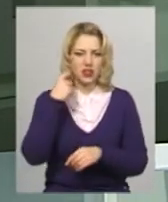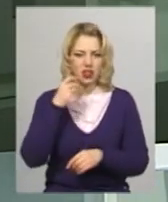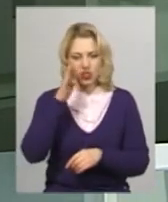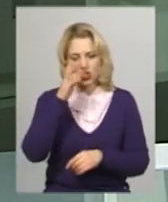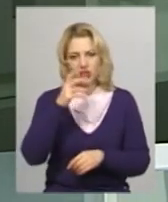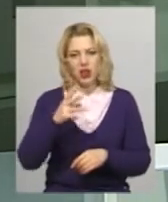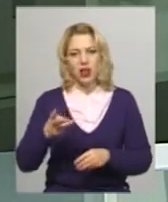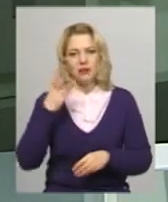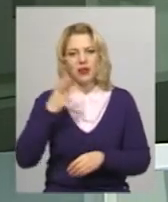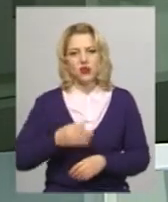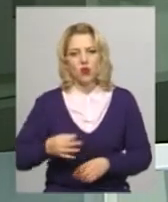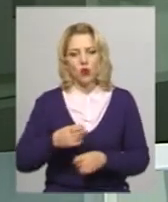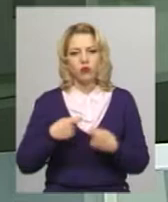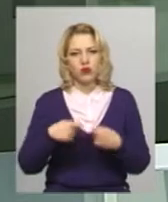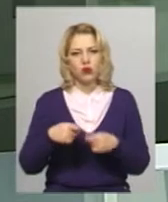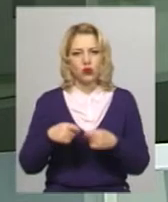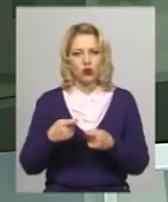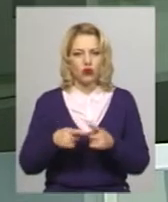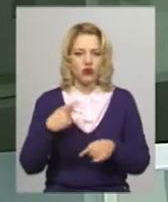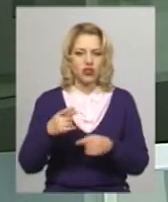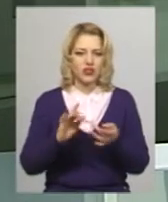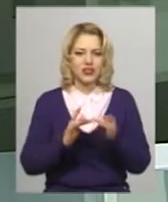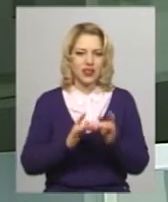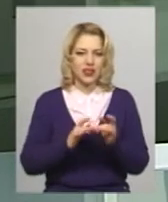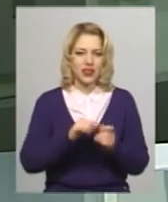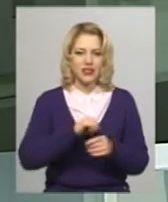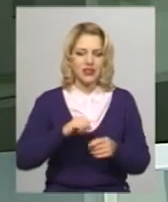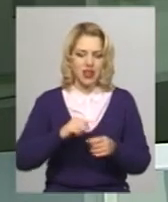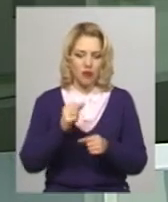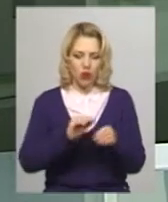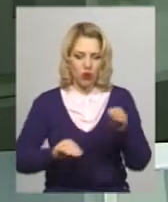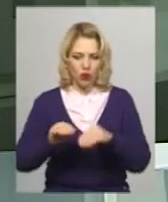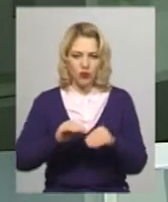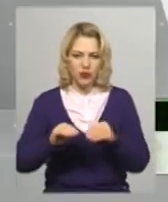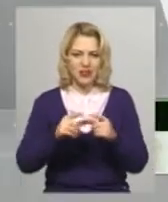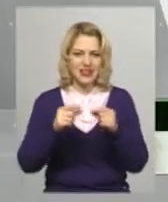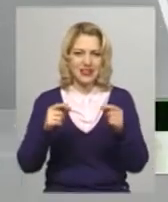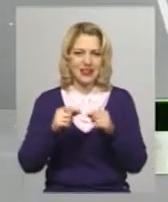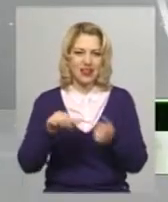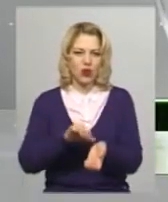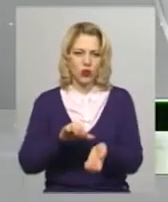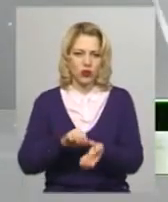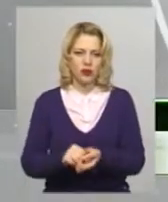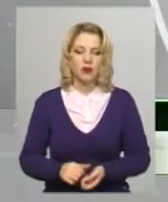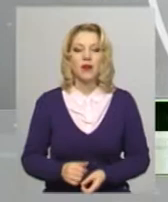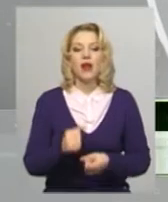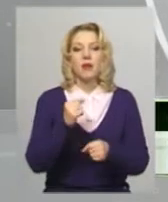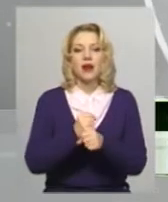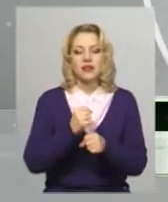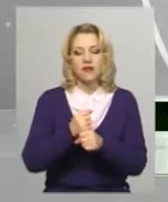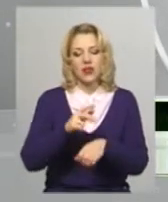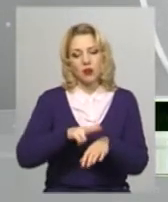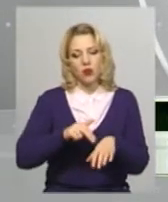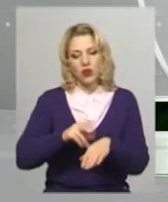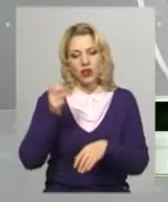житель Хмельницької області торгував через інтернет-магазин саморобними стероїдами. Працівники поліції на Хмельниччині